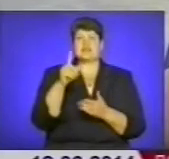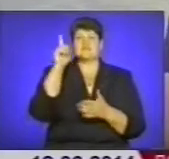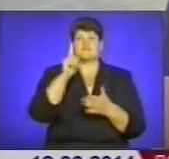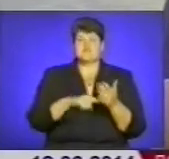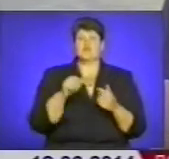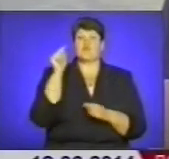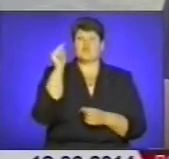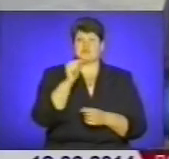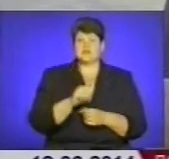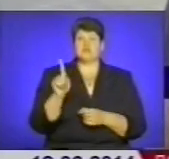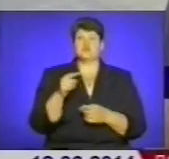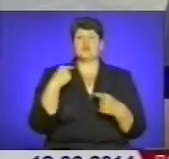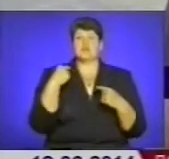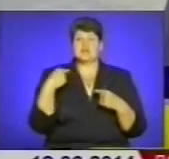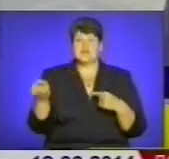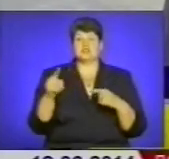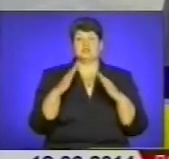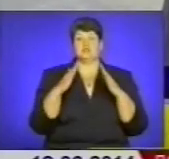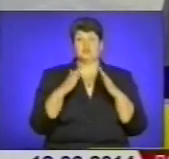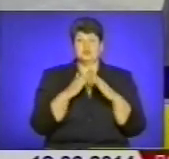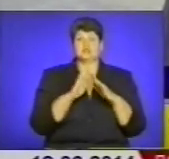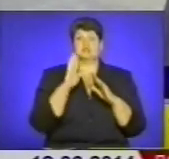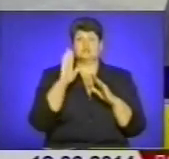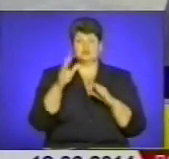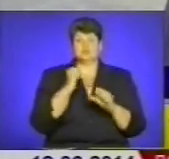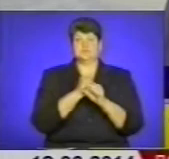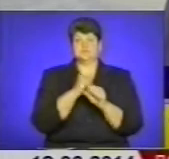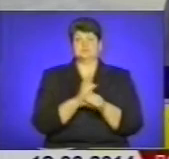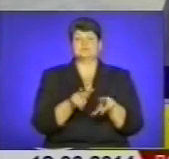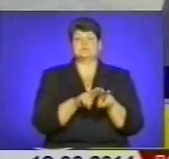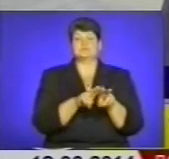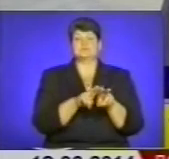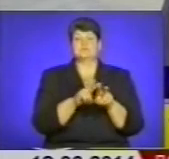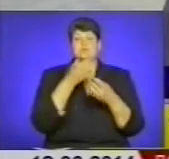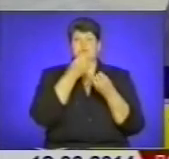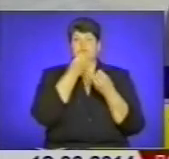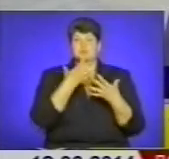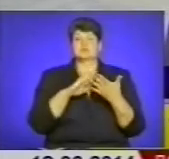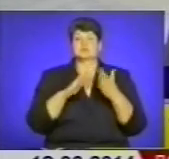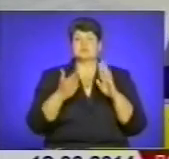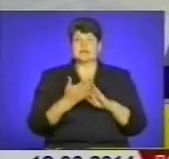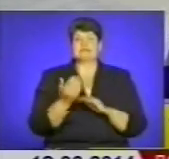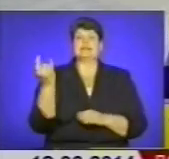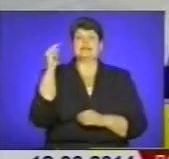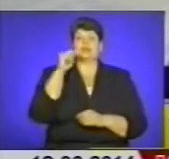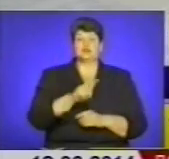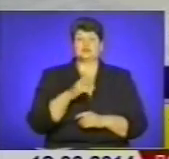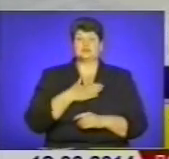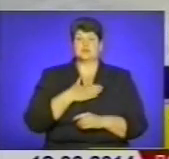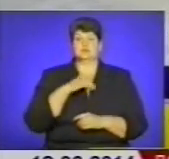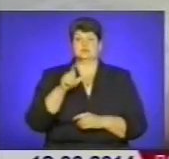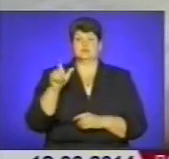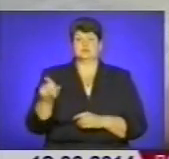що інші будинки будуть приведені в належний стан, інші території, для того, щоб наші мешканці